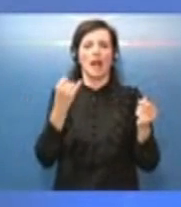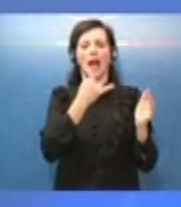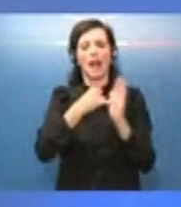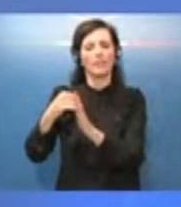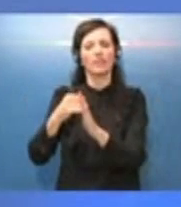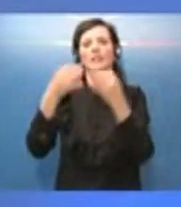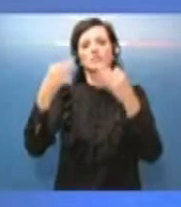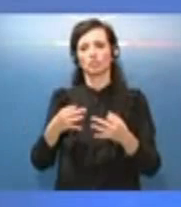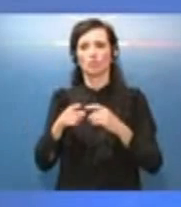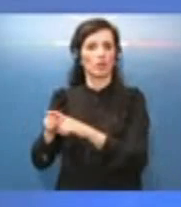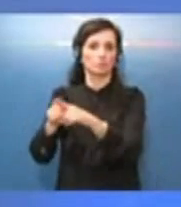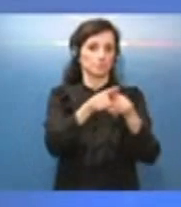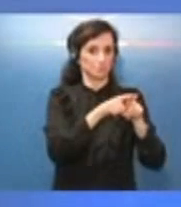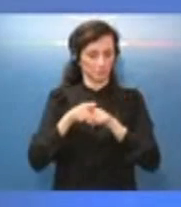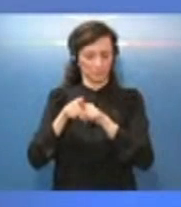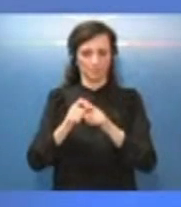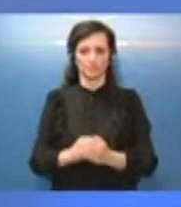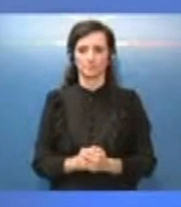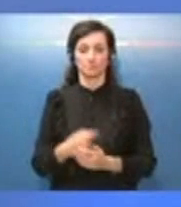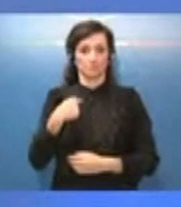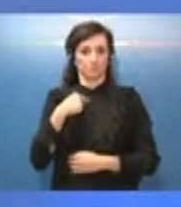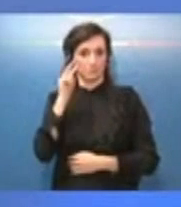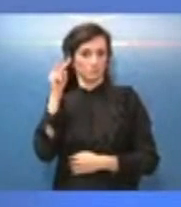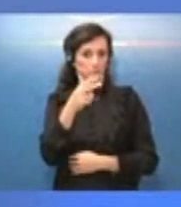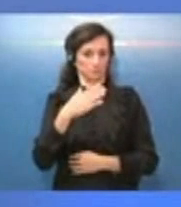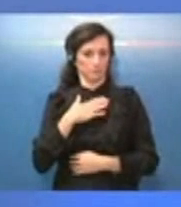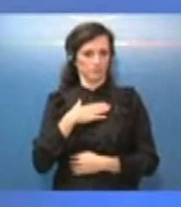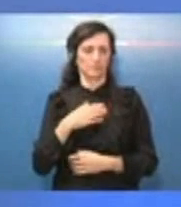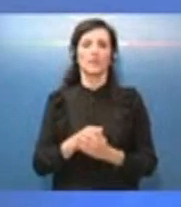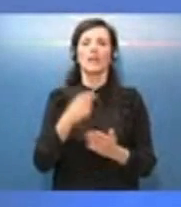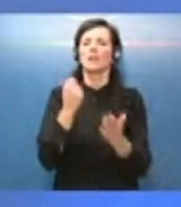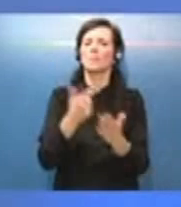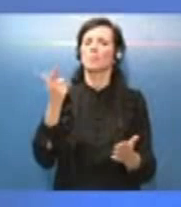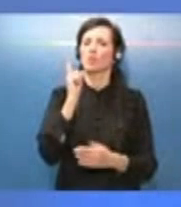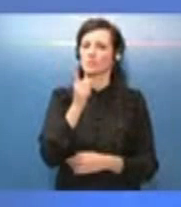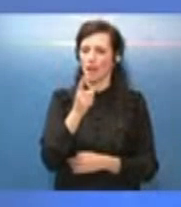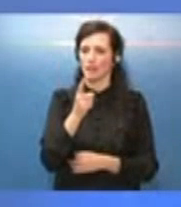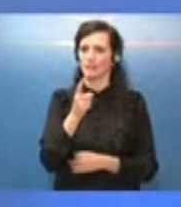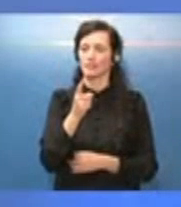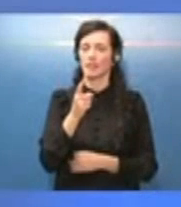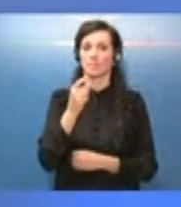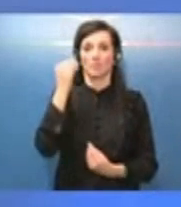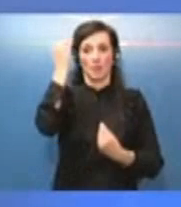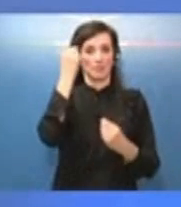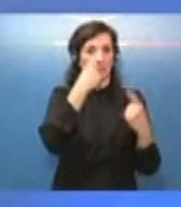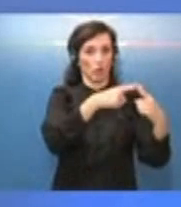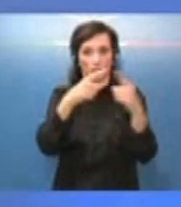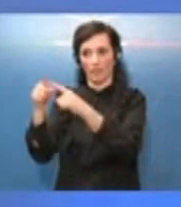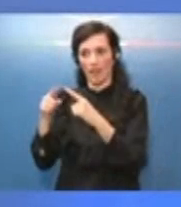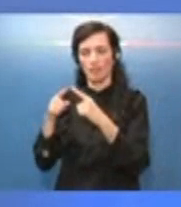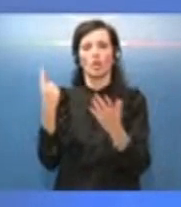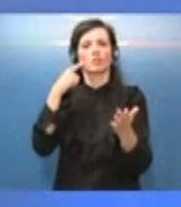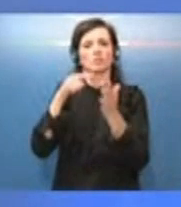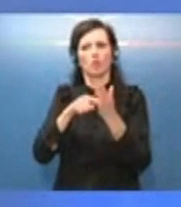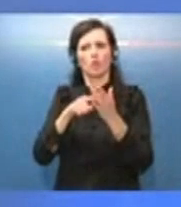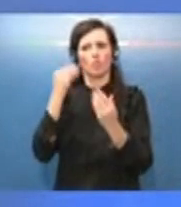prima osservazione. È molto importante, anche proprio per ricucire questa situazione di